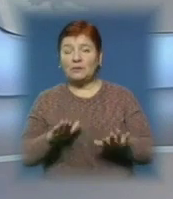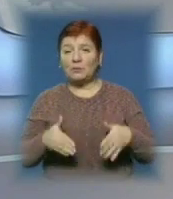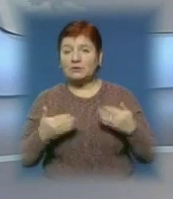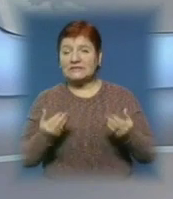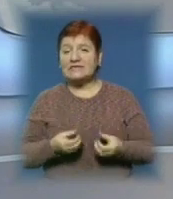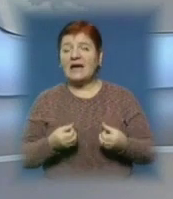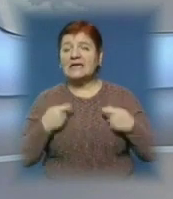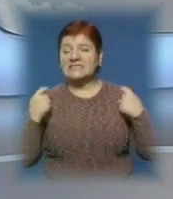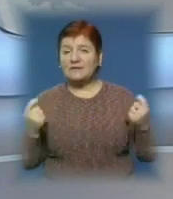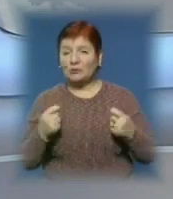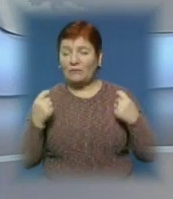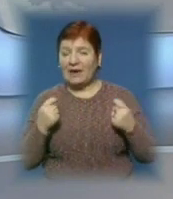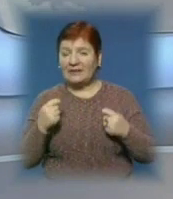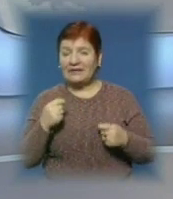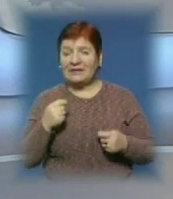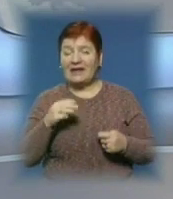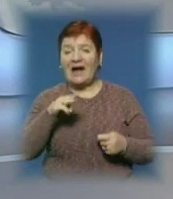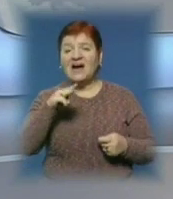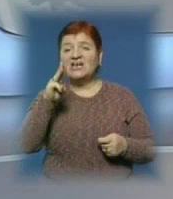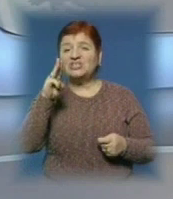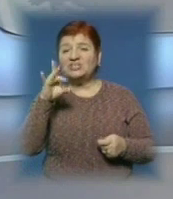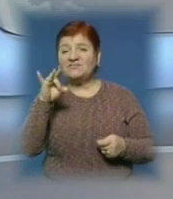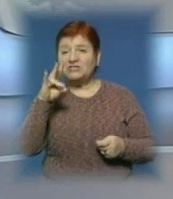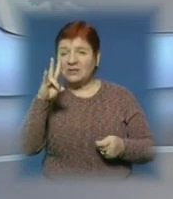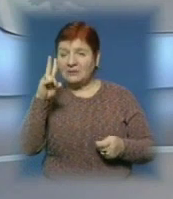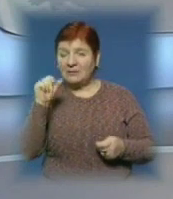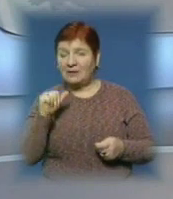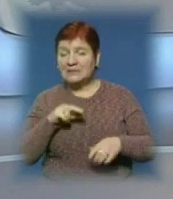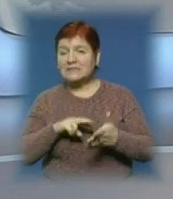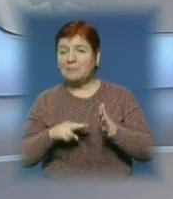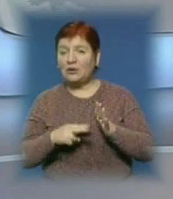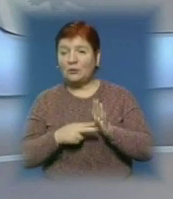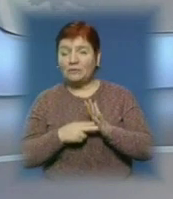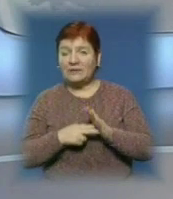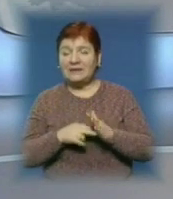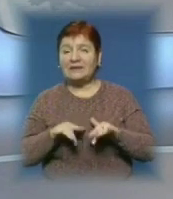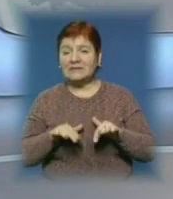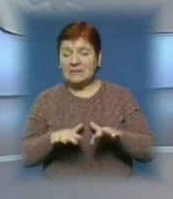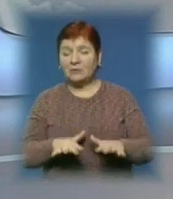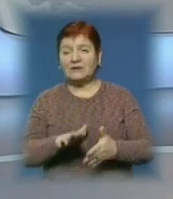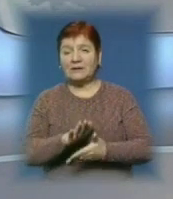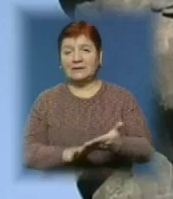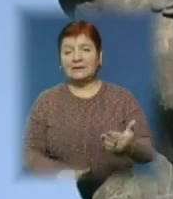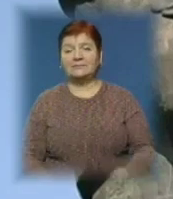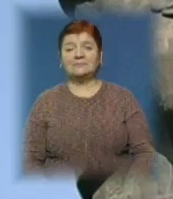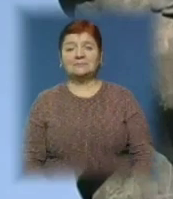святкування дня народження Тараса Шевченка. Про заплановані заходи більше знає Мирослава Коруц.